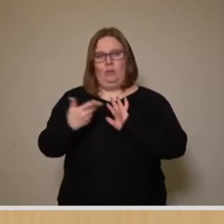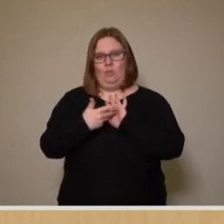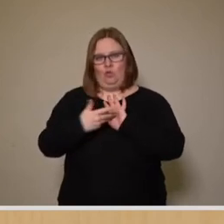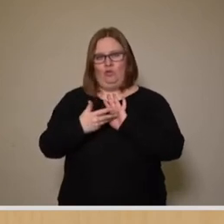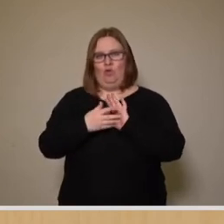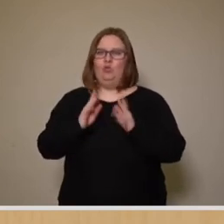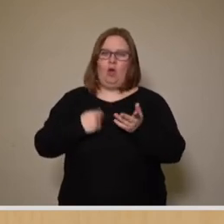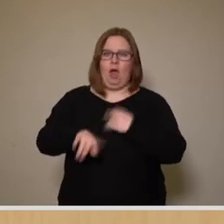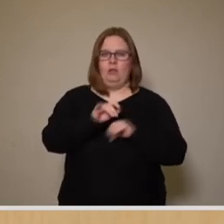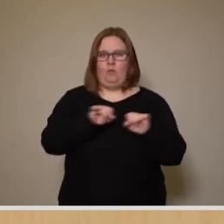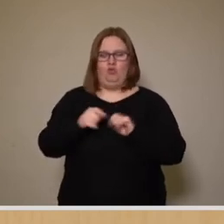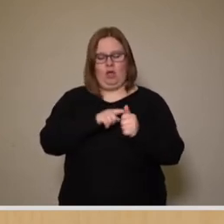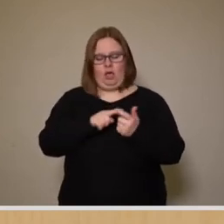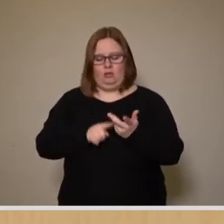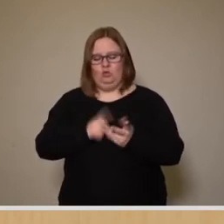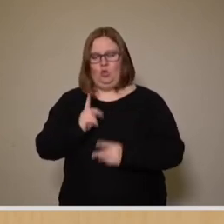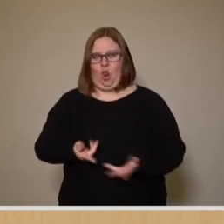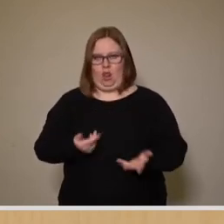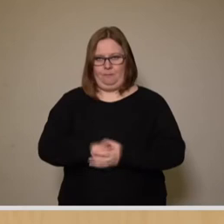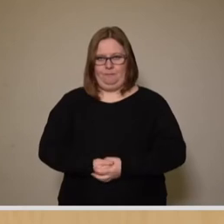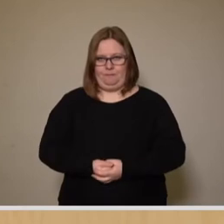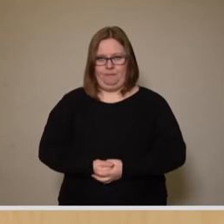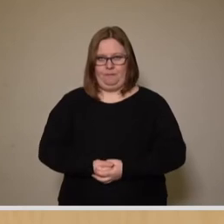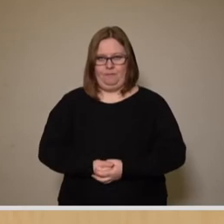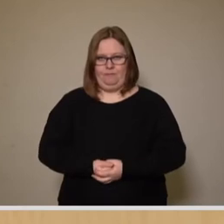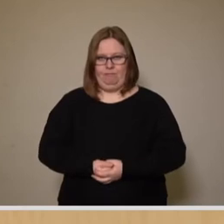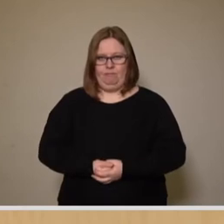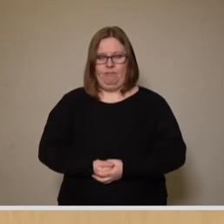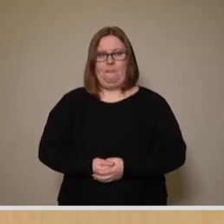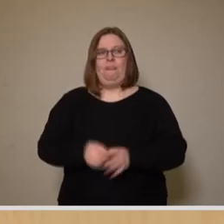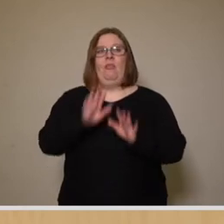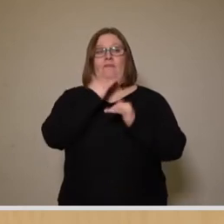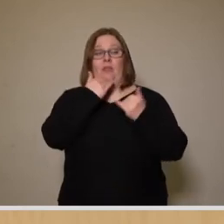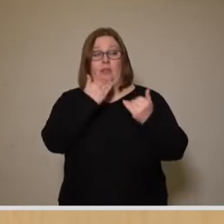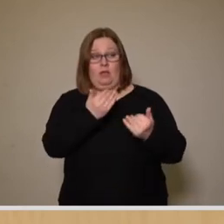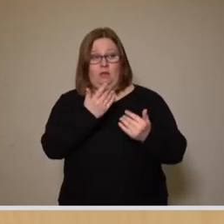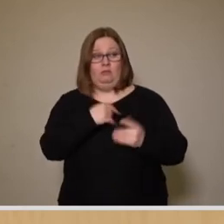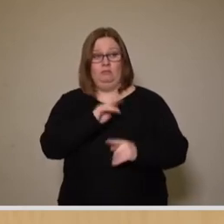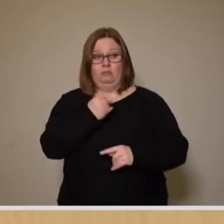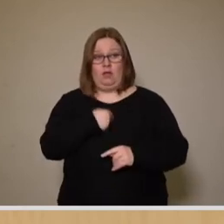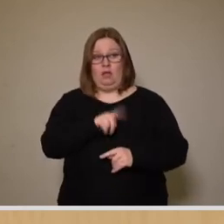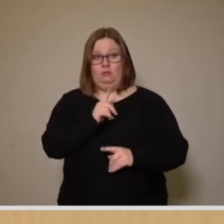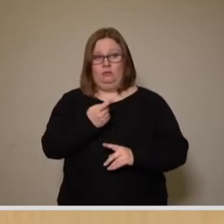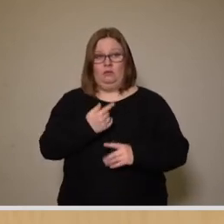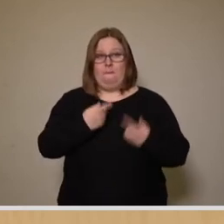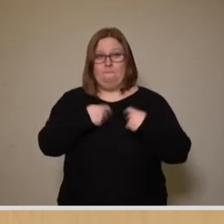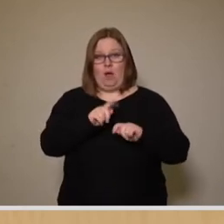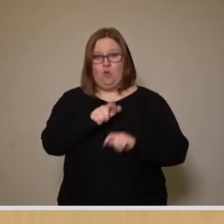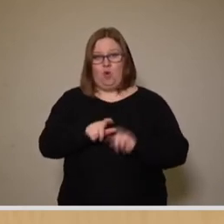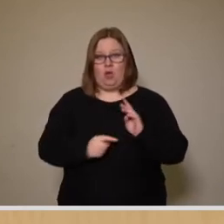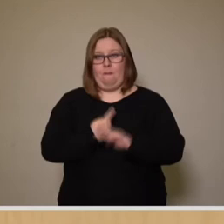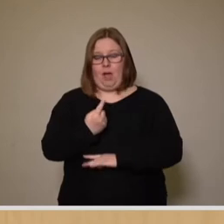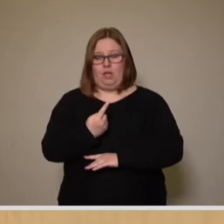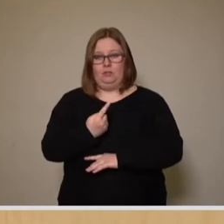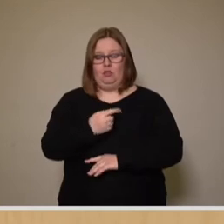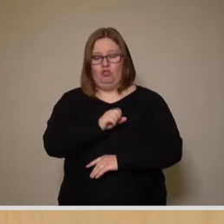weiterer Optionen zu Rate zu ziehen. Vielen Dank übrigens an dieser Stelle, an den Baubürgermeister Stefan